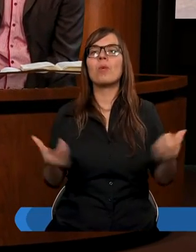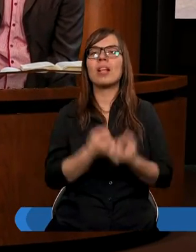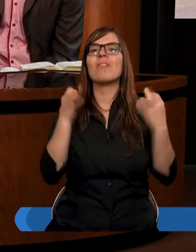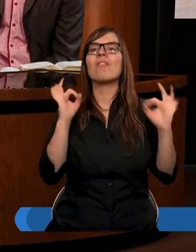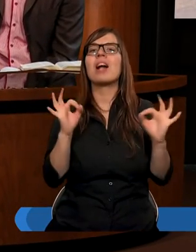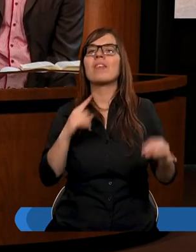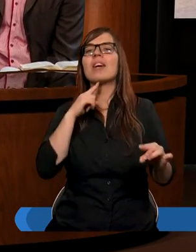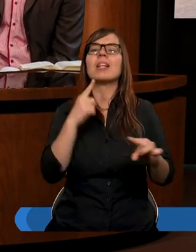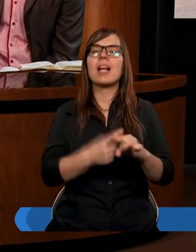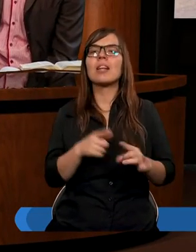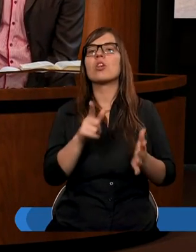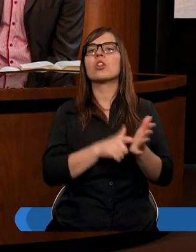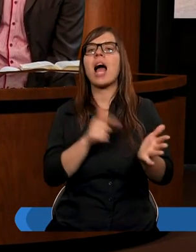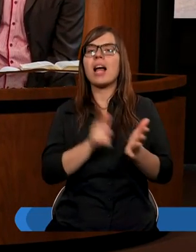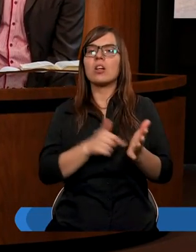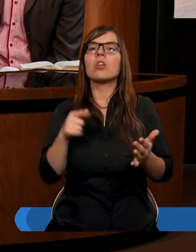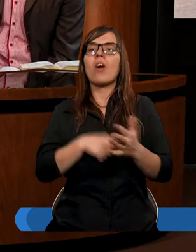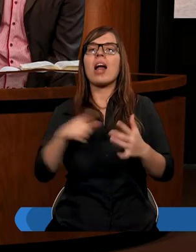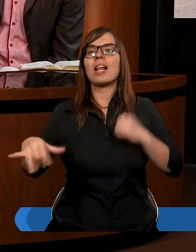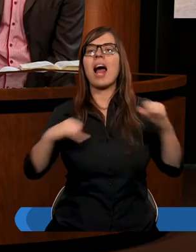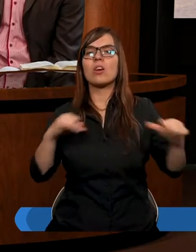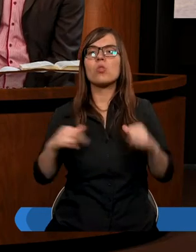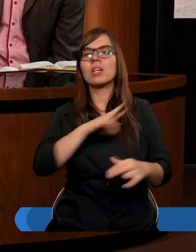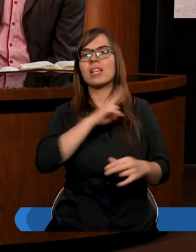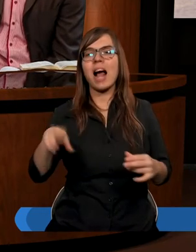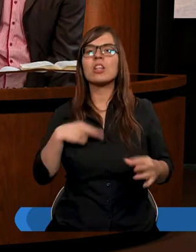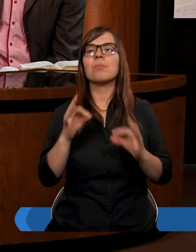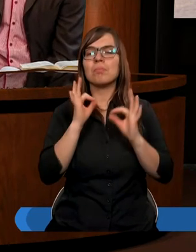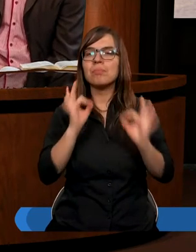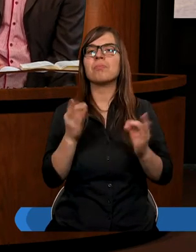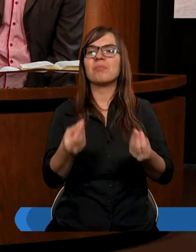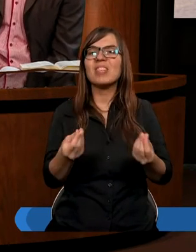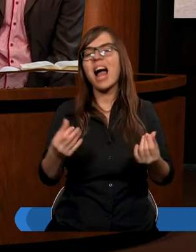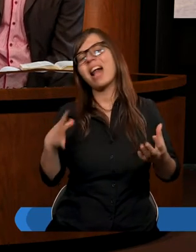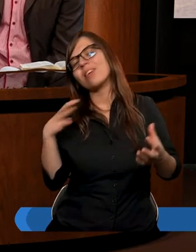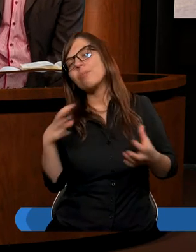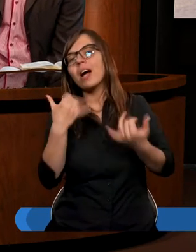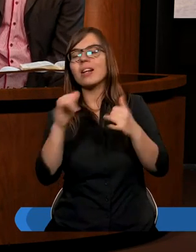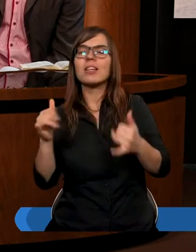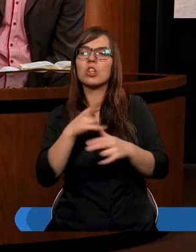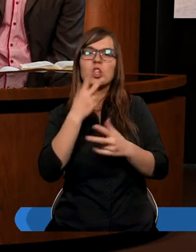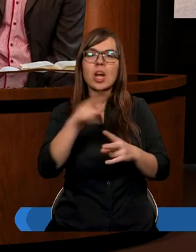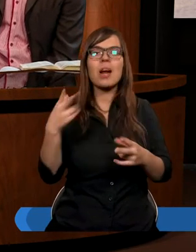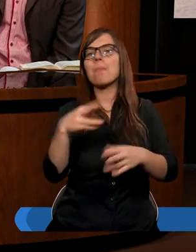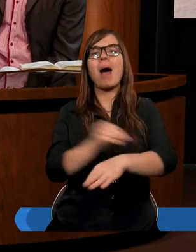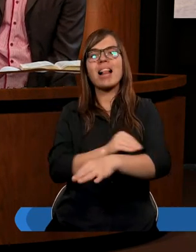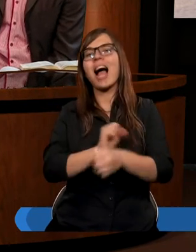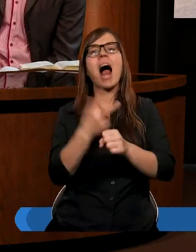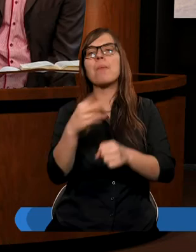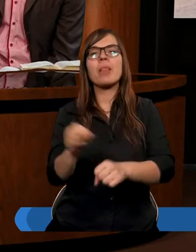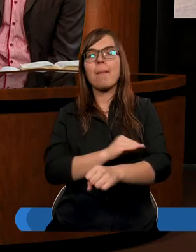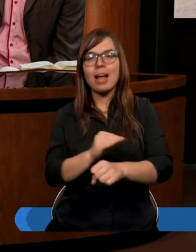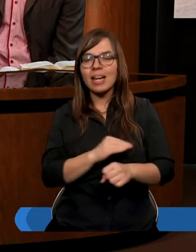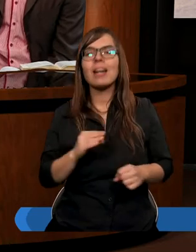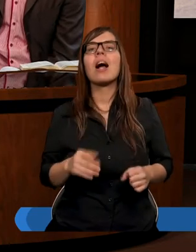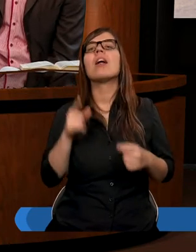właściwych decyzji często zarządzanie naszymi dobrami materialnymi jak i niematerialnymi powinno być